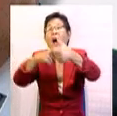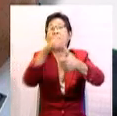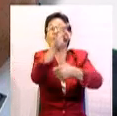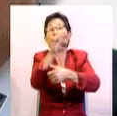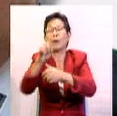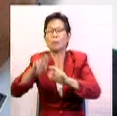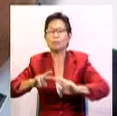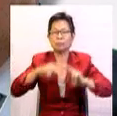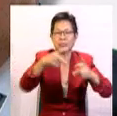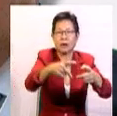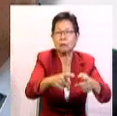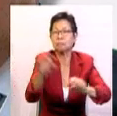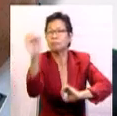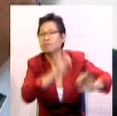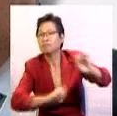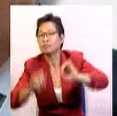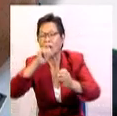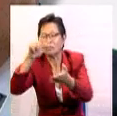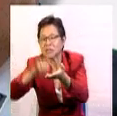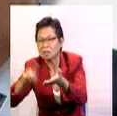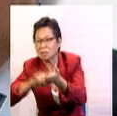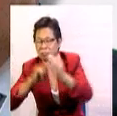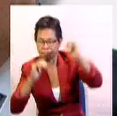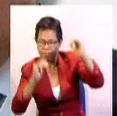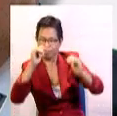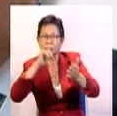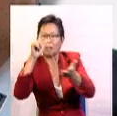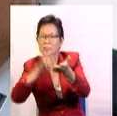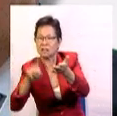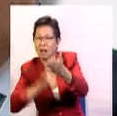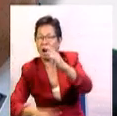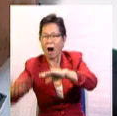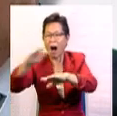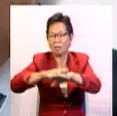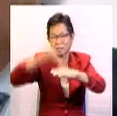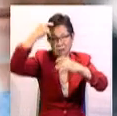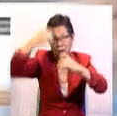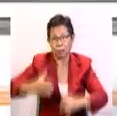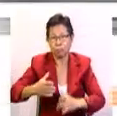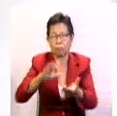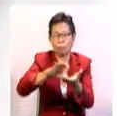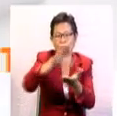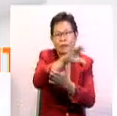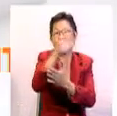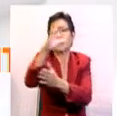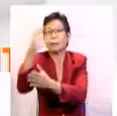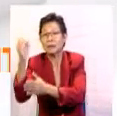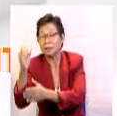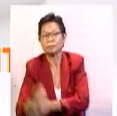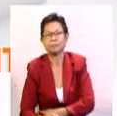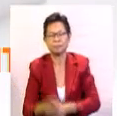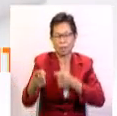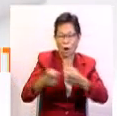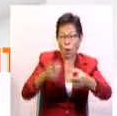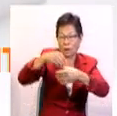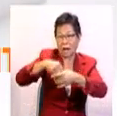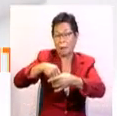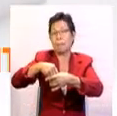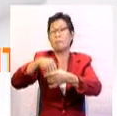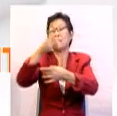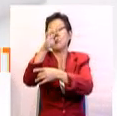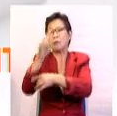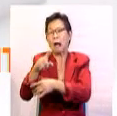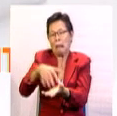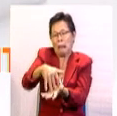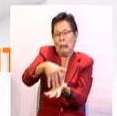menyumbangkan kepada ketiadaan semak dan imbang atas keputusan pelaburan syarikat. Kawalan dalaman Felda yang lemah